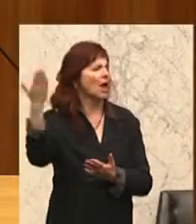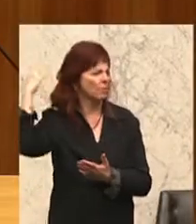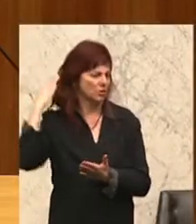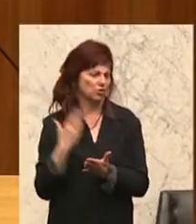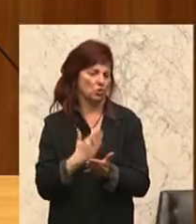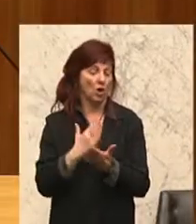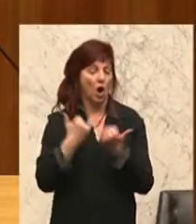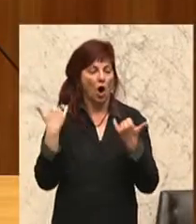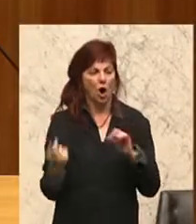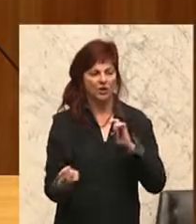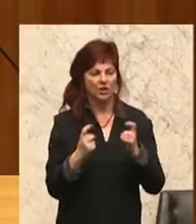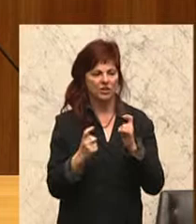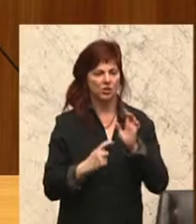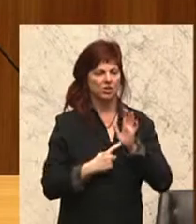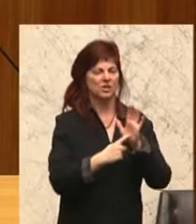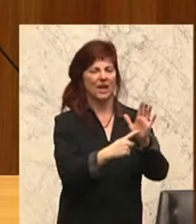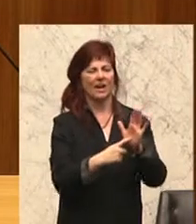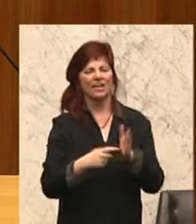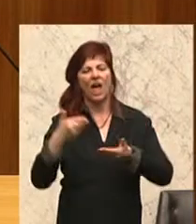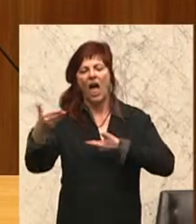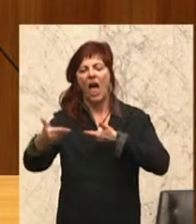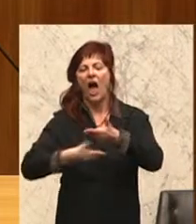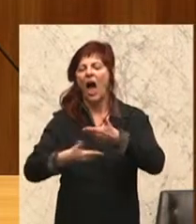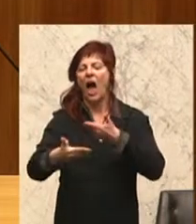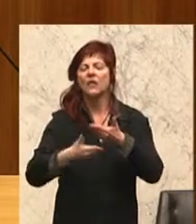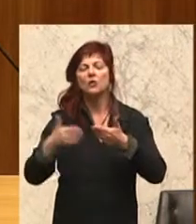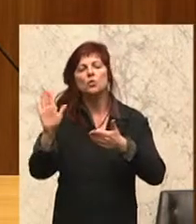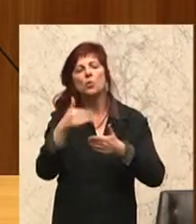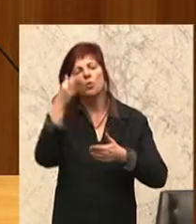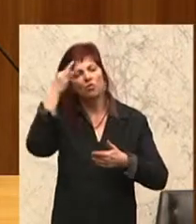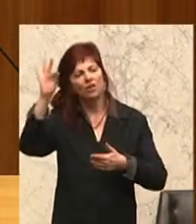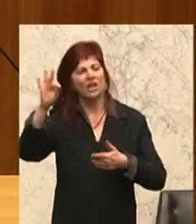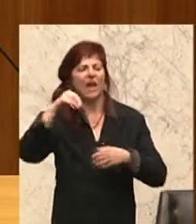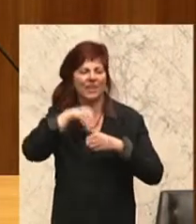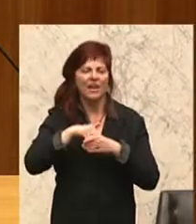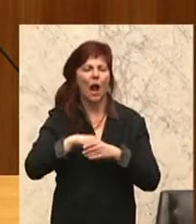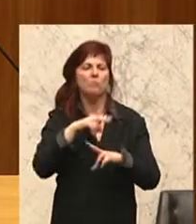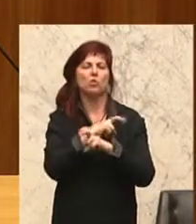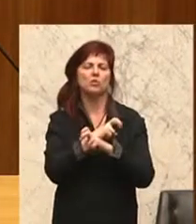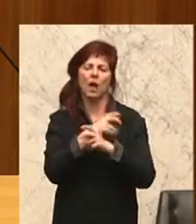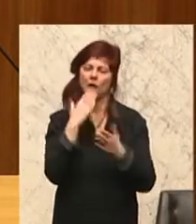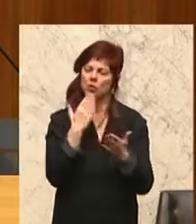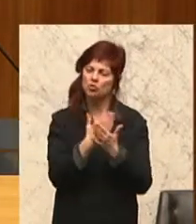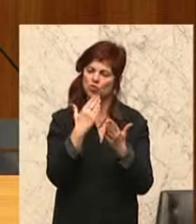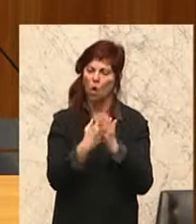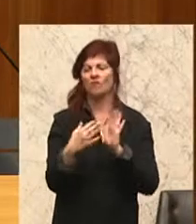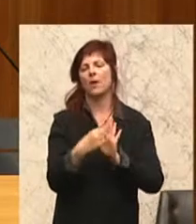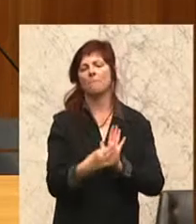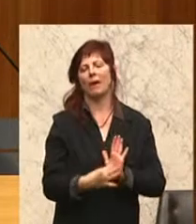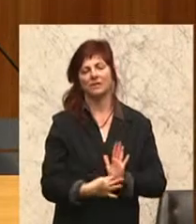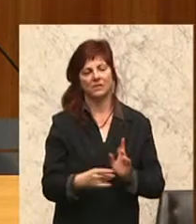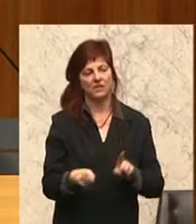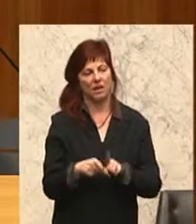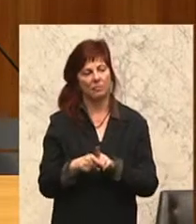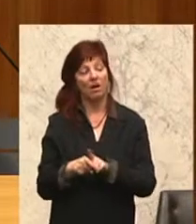Handlungsunfähigkeit in der österreichischen Innenpolitik zum Prinzip erhoben worden ist. Die Devise der Regierungsbank lautet reagieren statt agieren